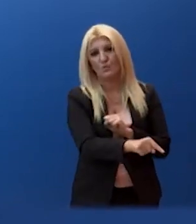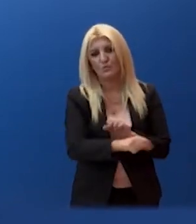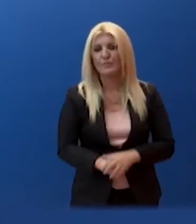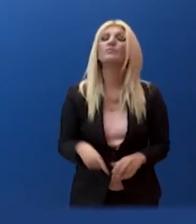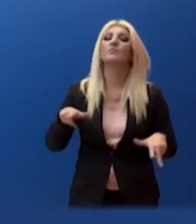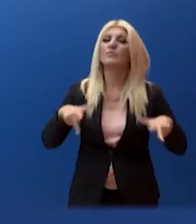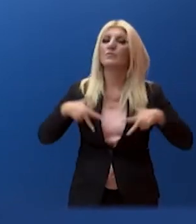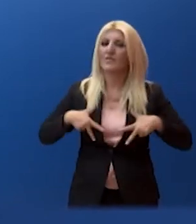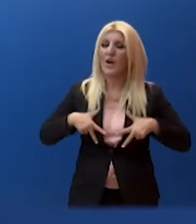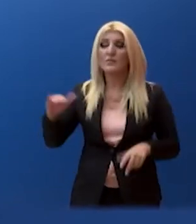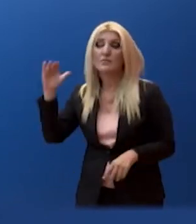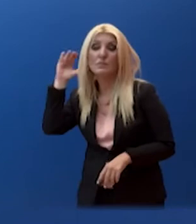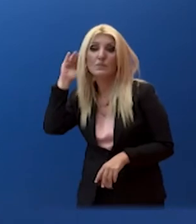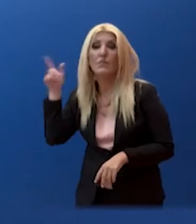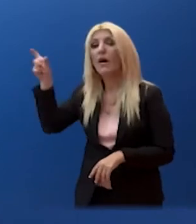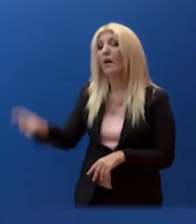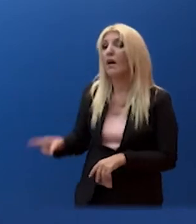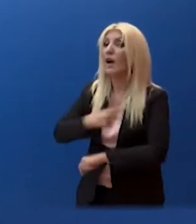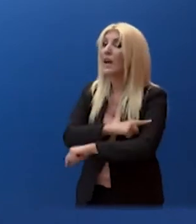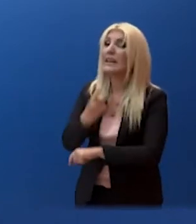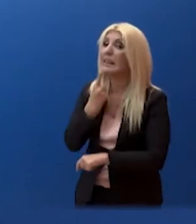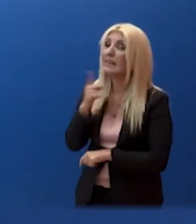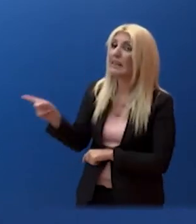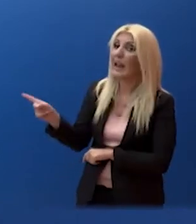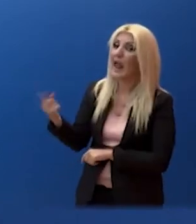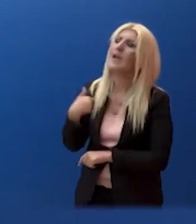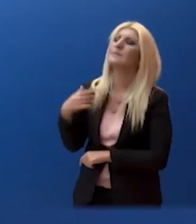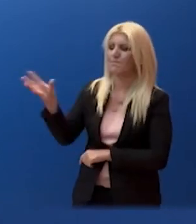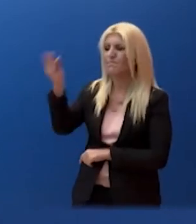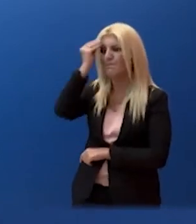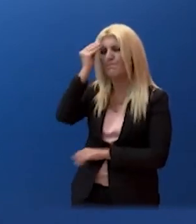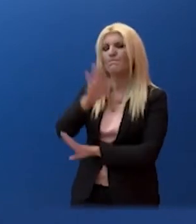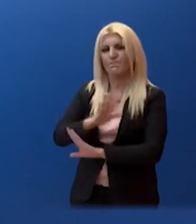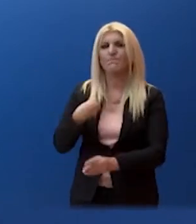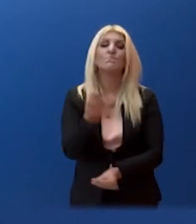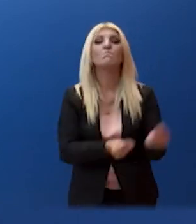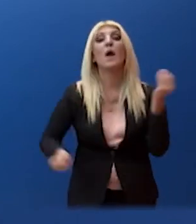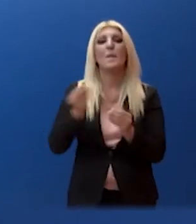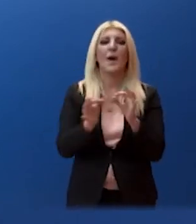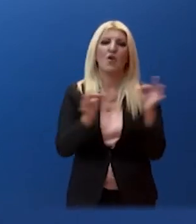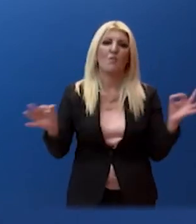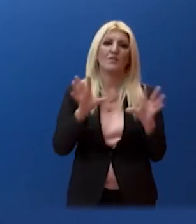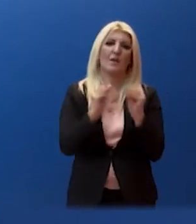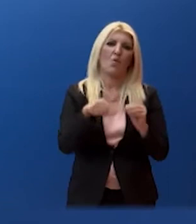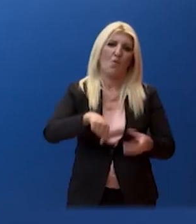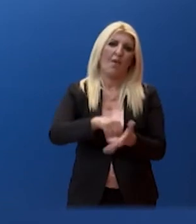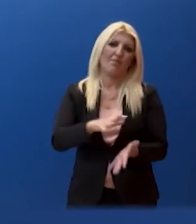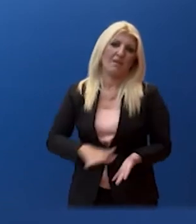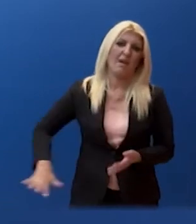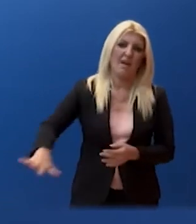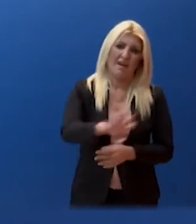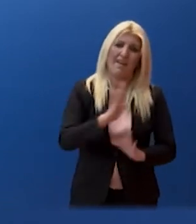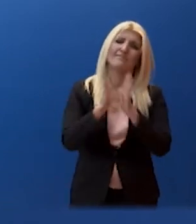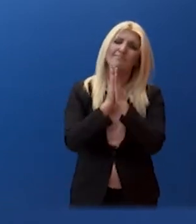ακούγοντας τη συζήτηση των ειδικών, στη λήψη πρόσθετων μέτρων για την Αττική. Χρειάζεται όμως να συμπράξουμε όλοι